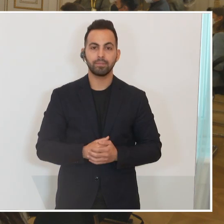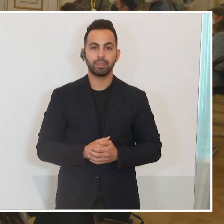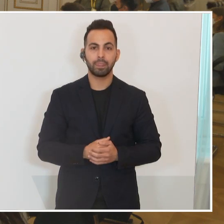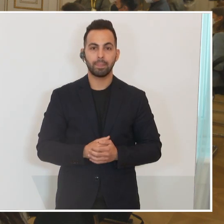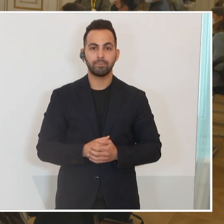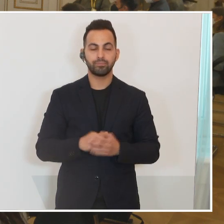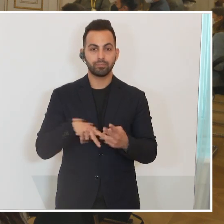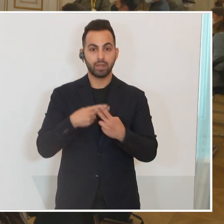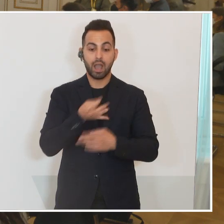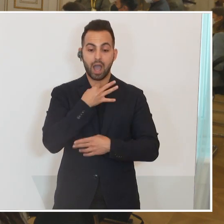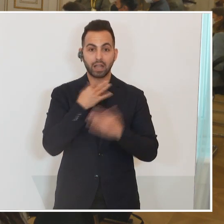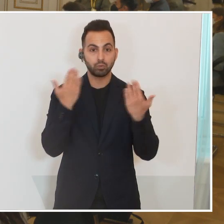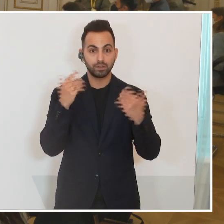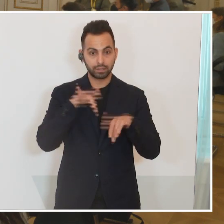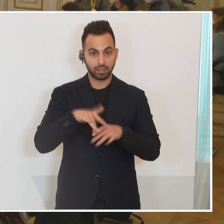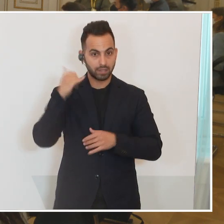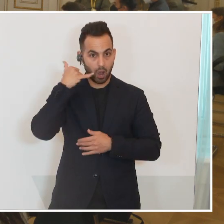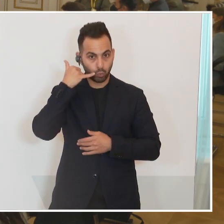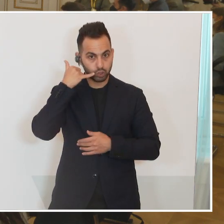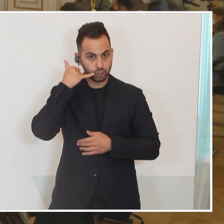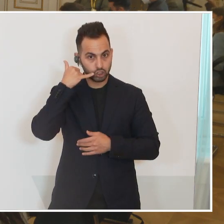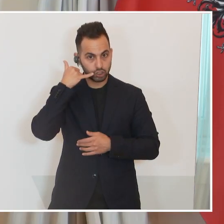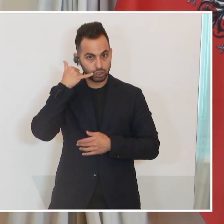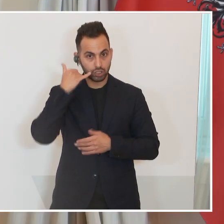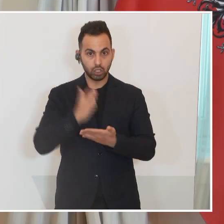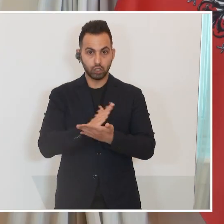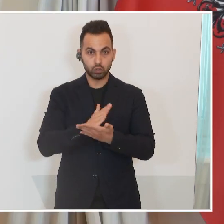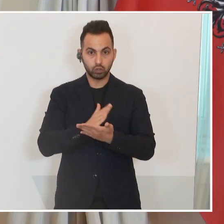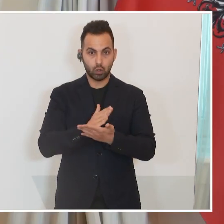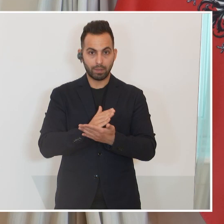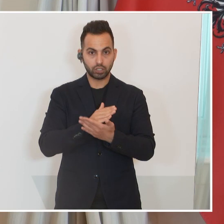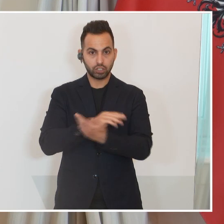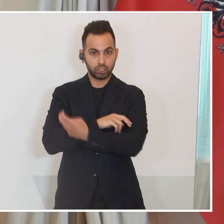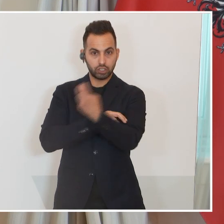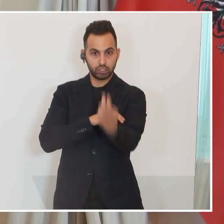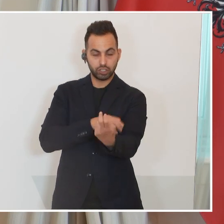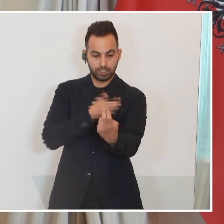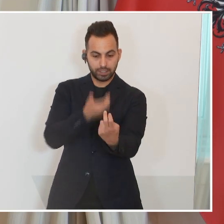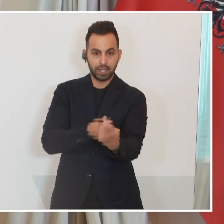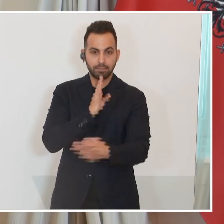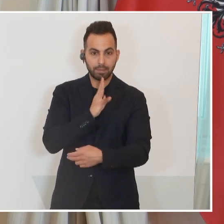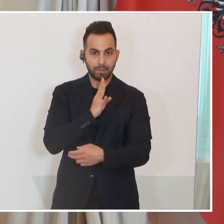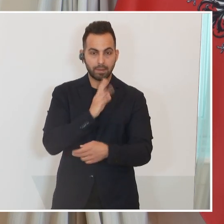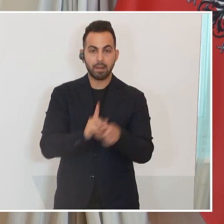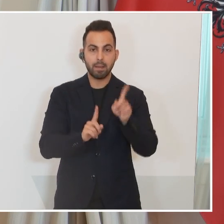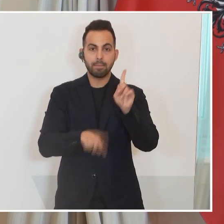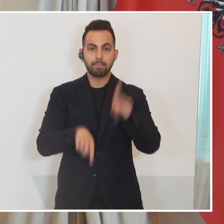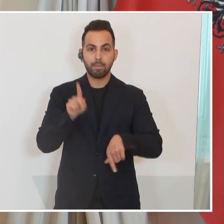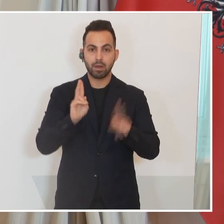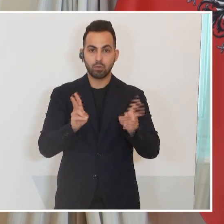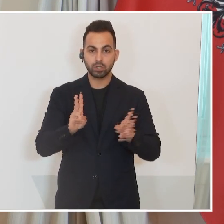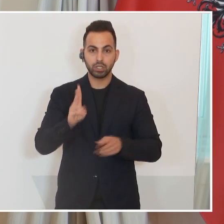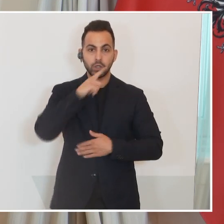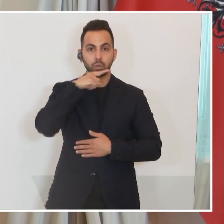Also atmosphärisch zuerst. Das ist ein akustisches Telefonat, wo die Dolmetscherinnen auf der jeweiligen anderen Seite sitzen. Es kann vorkommen, dass der